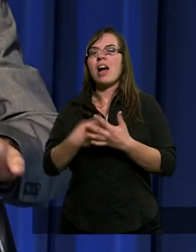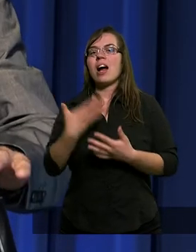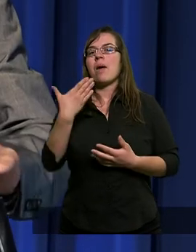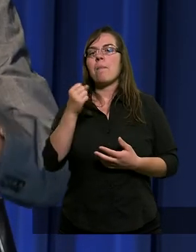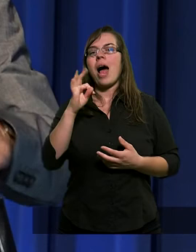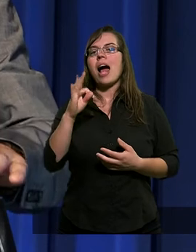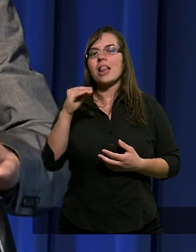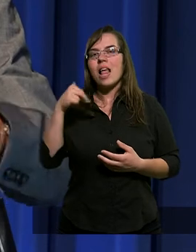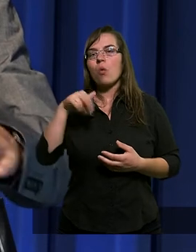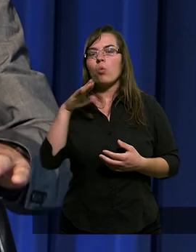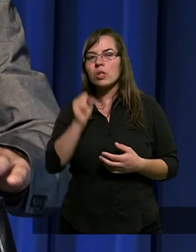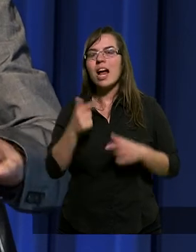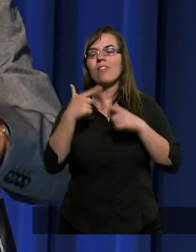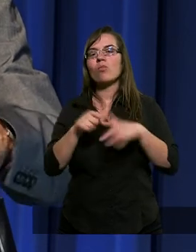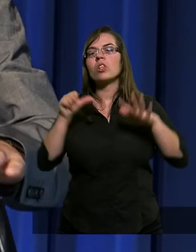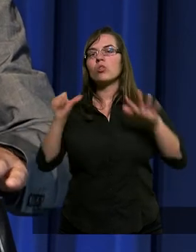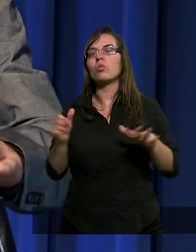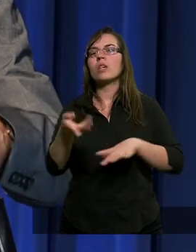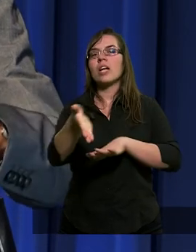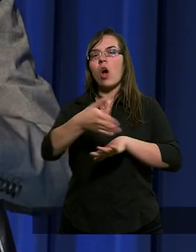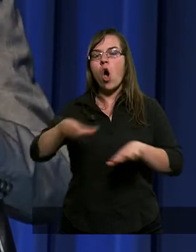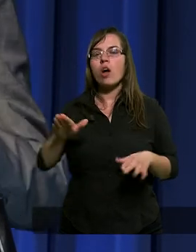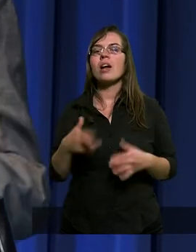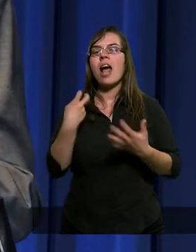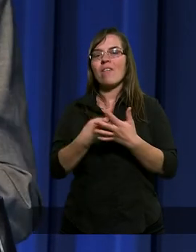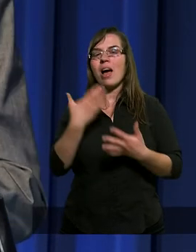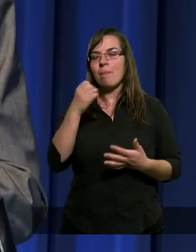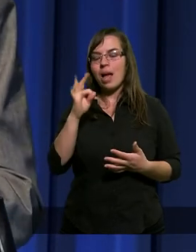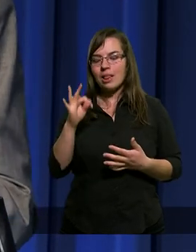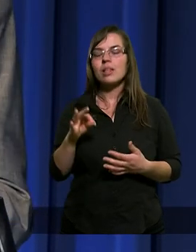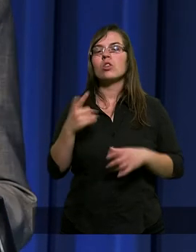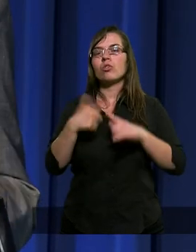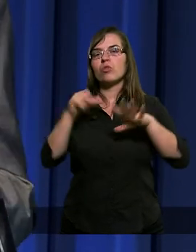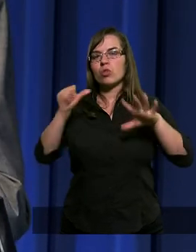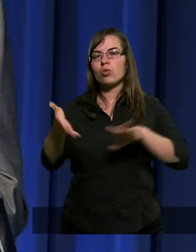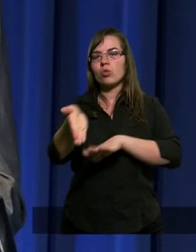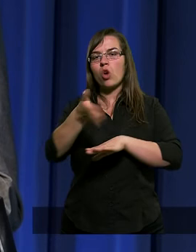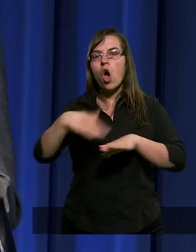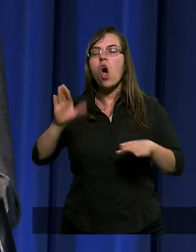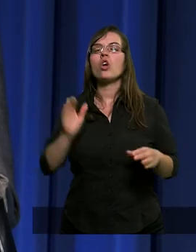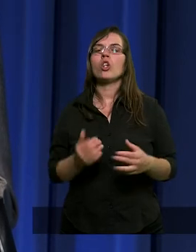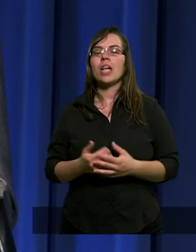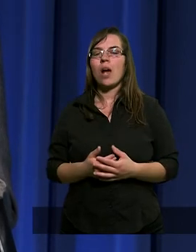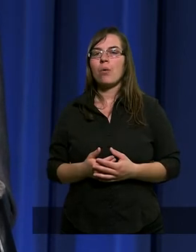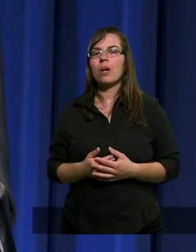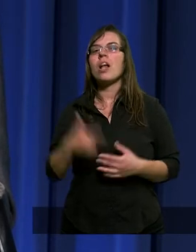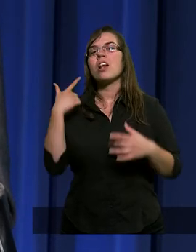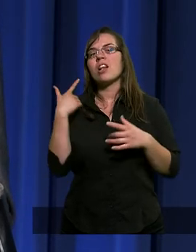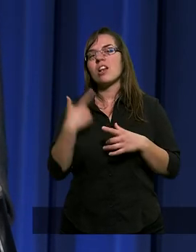Ewangelii Mateusza, 26 rozdział, Ewangelia Mateusza, 26 rozdział,